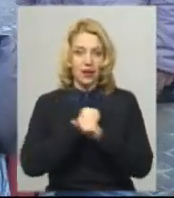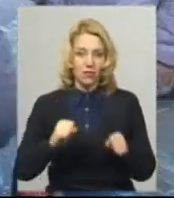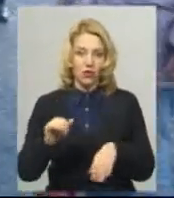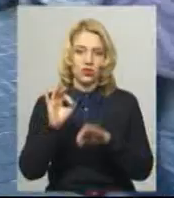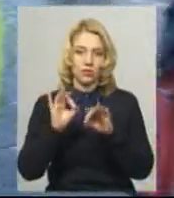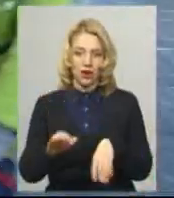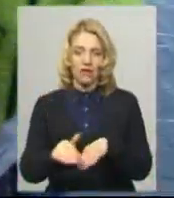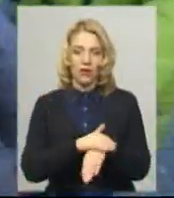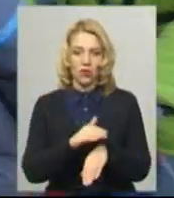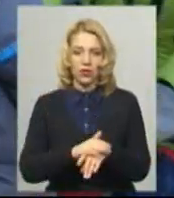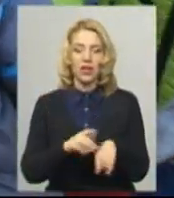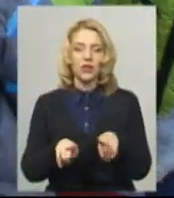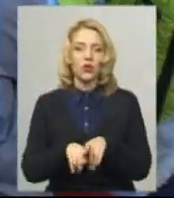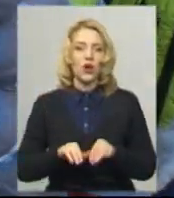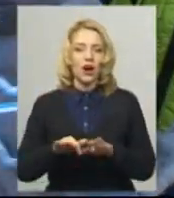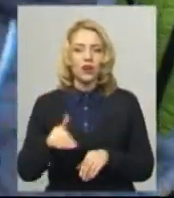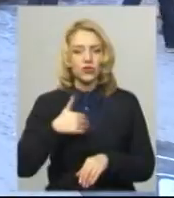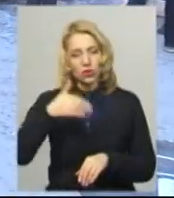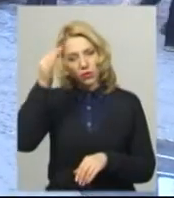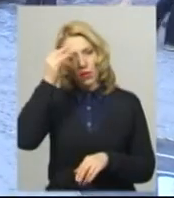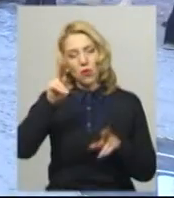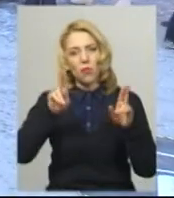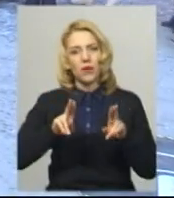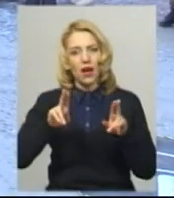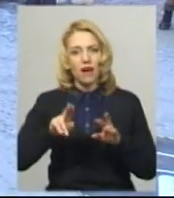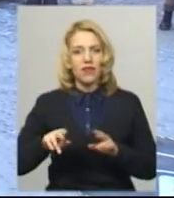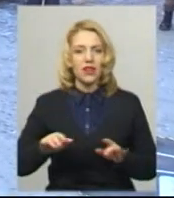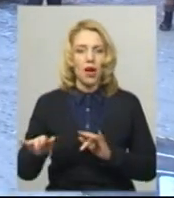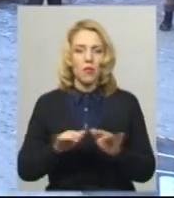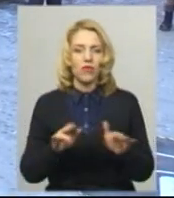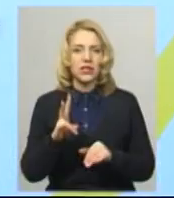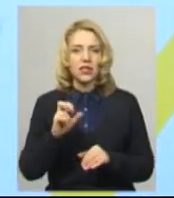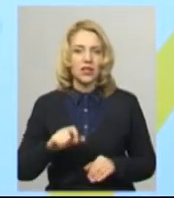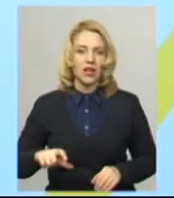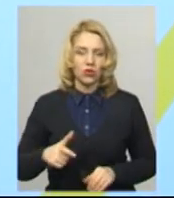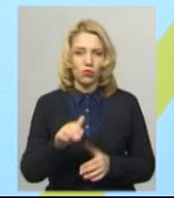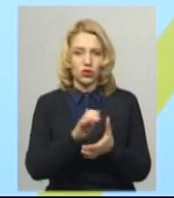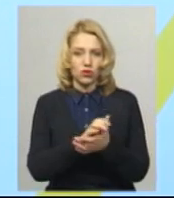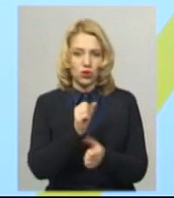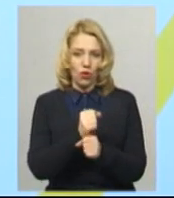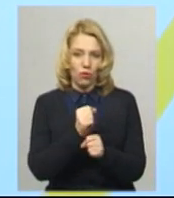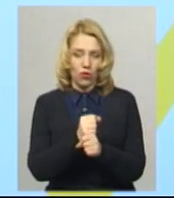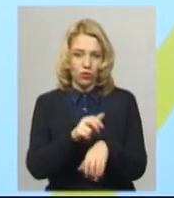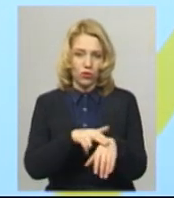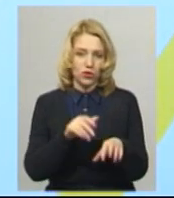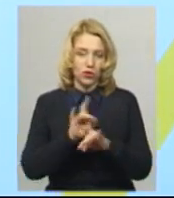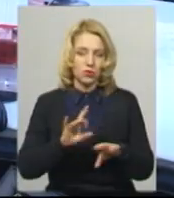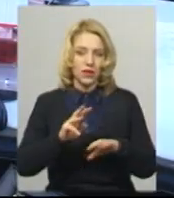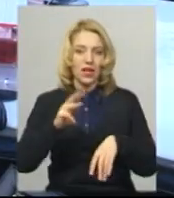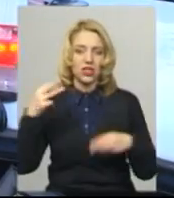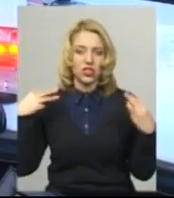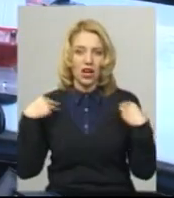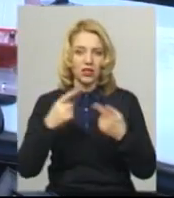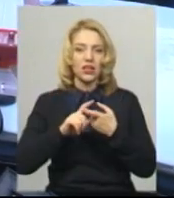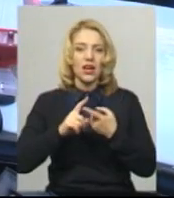«Цією акцією хочемо вкотре нагадати про правила поведінки на дорогах та познайомити з роботою поліцейських», розповідає начальниця відділу зв